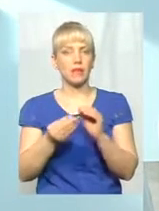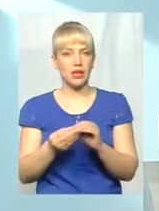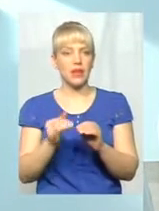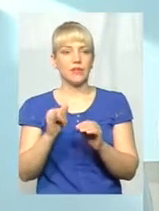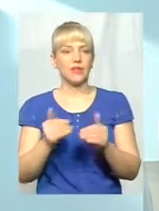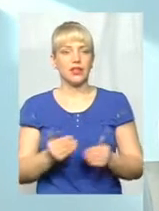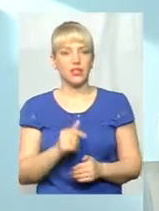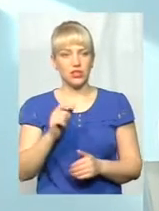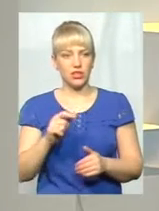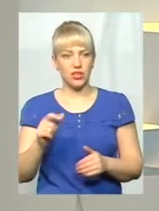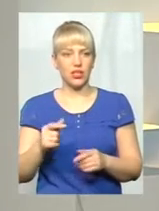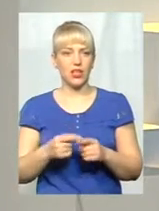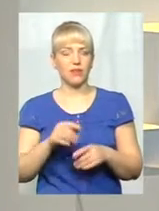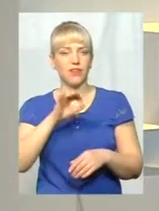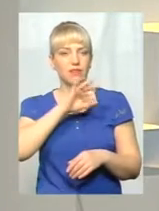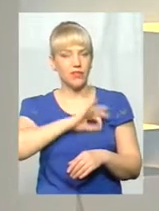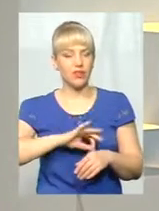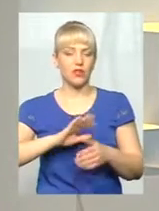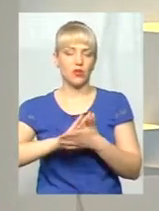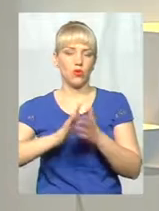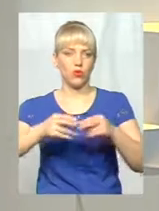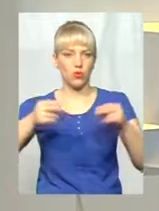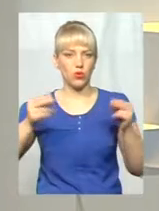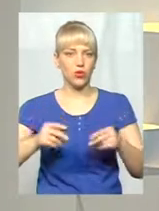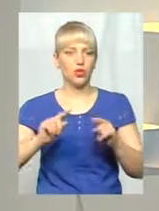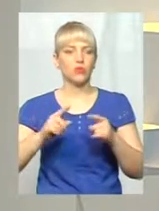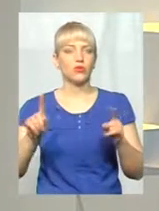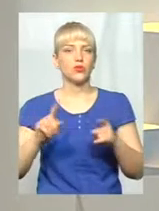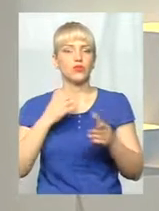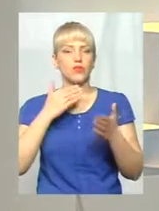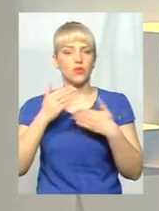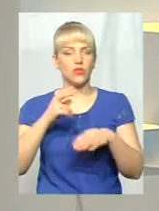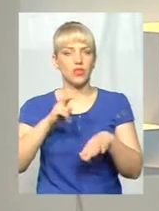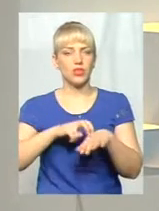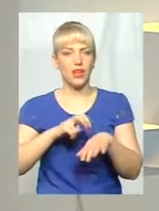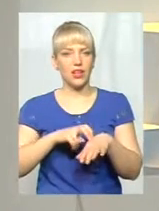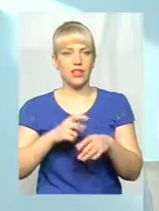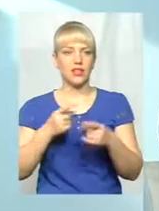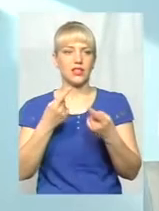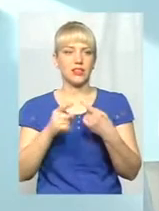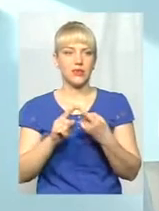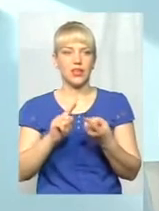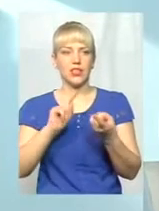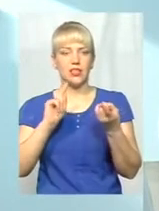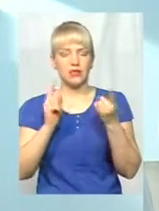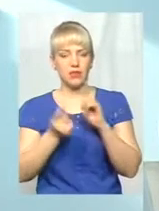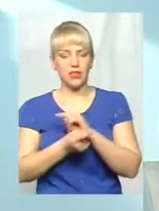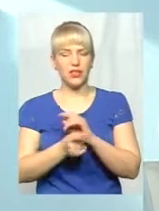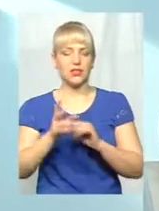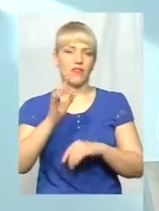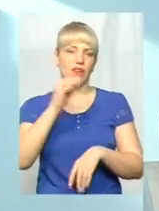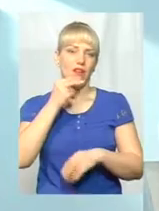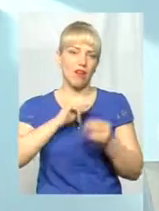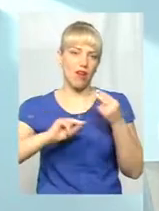Жителям, пацієнтам вигідно укласти угоду. Тому що відношення лікару зовсім зміниться в кращу сторону до цього